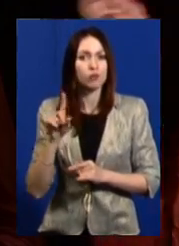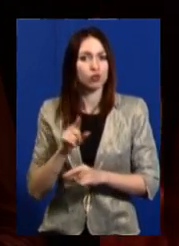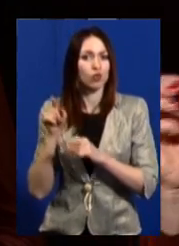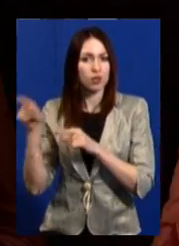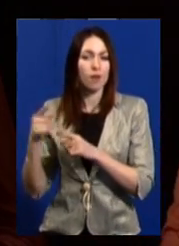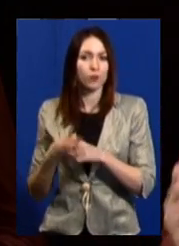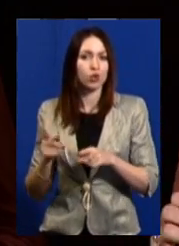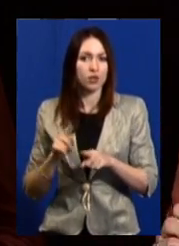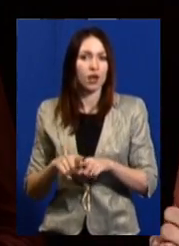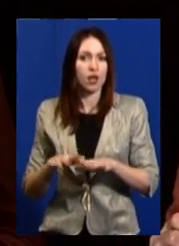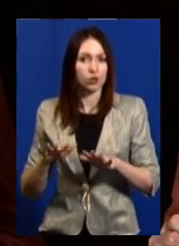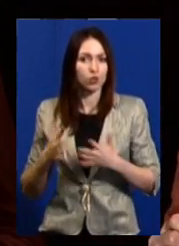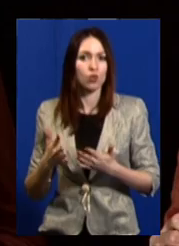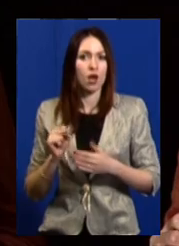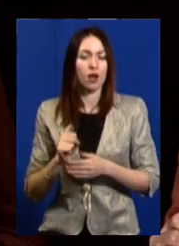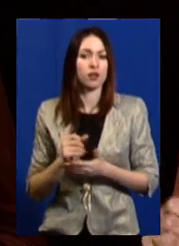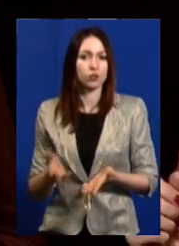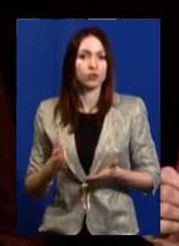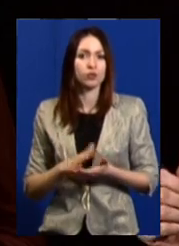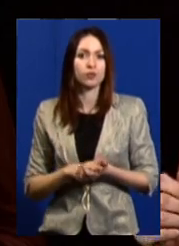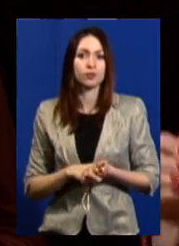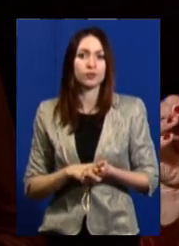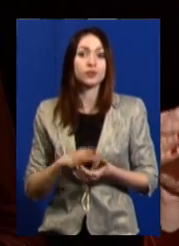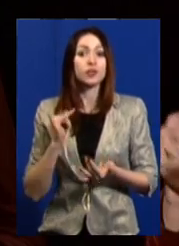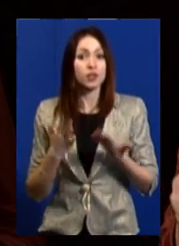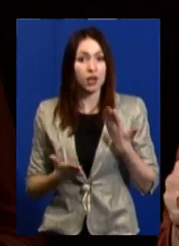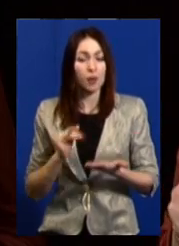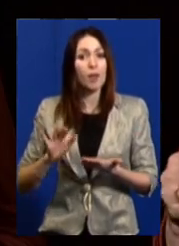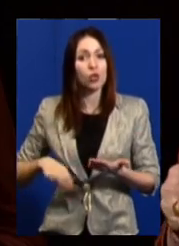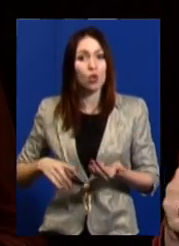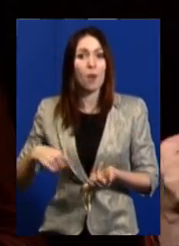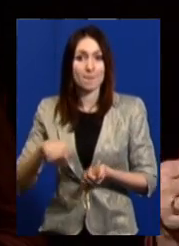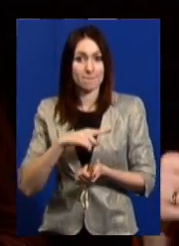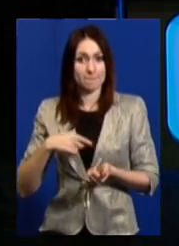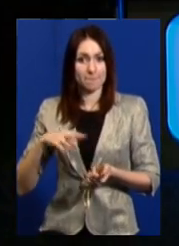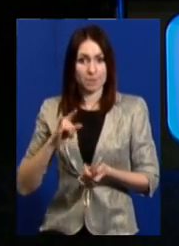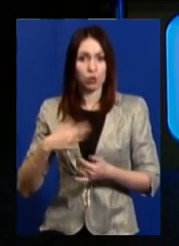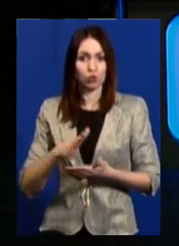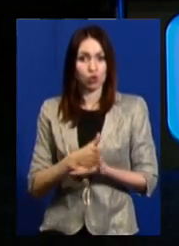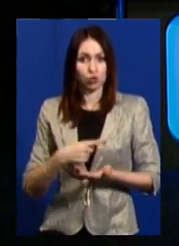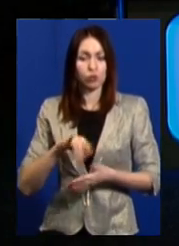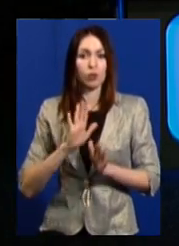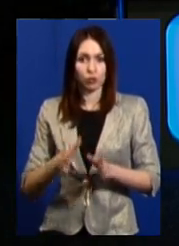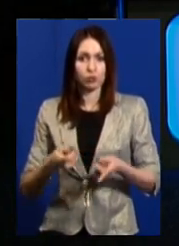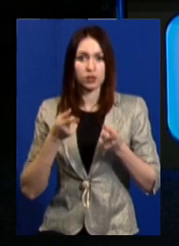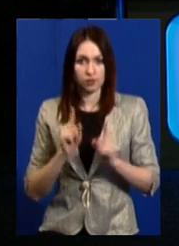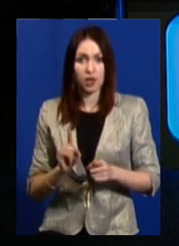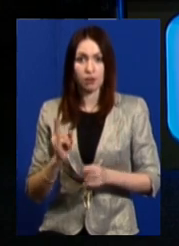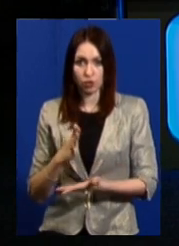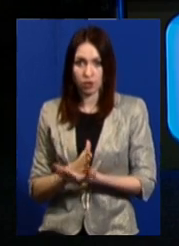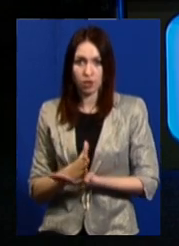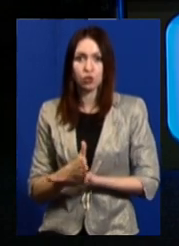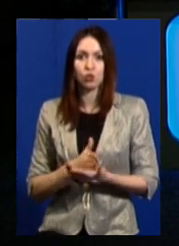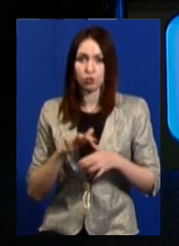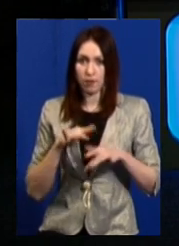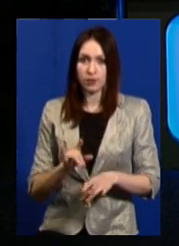от такі працюють, а от там такі працюють. І потім ми вже будемо, дійсно, дитина є, служба